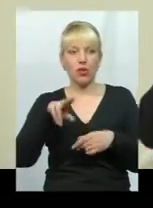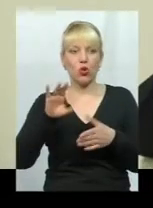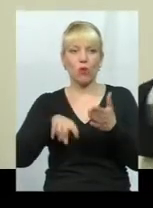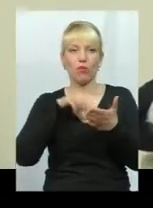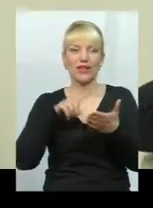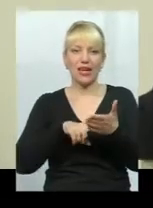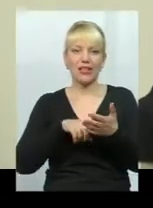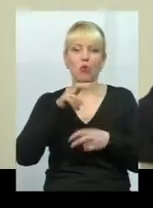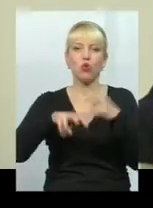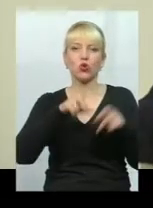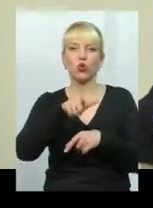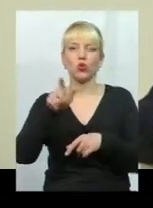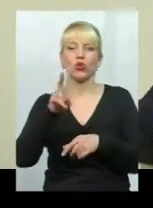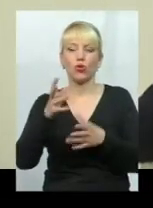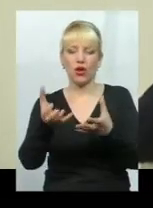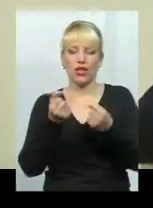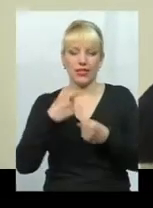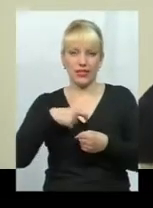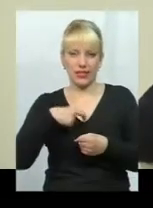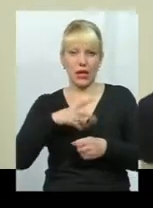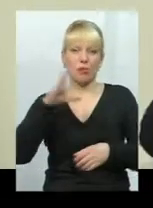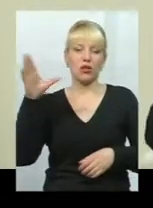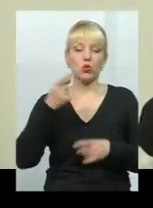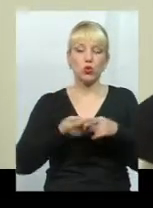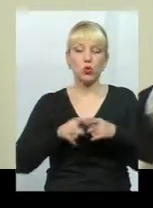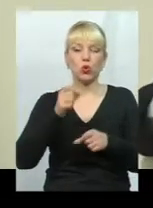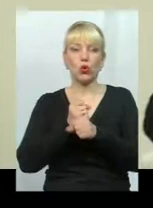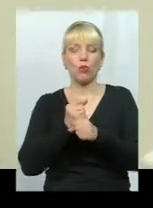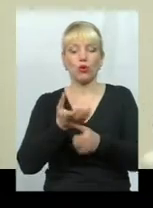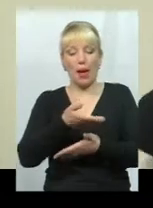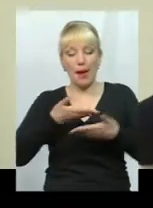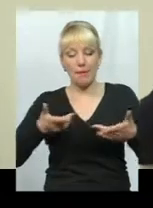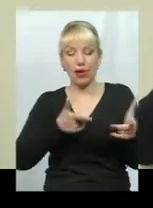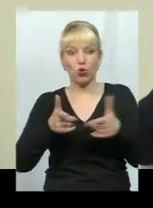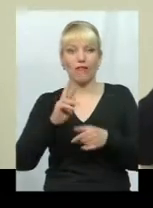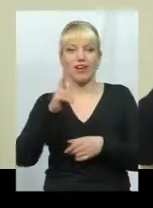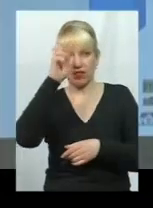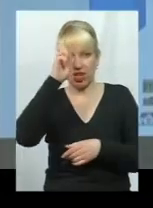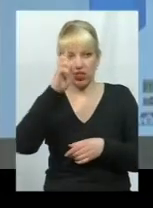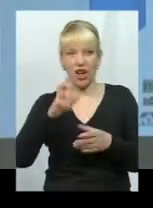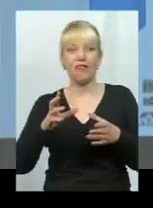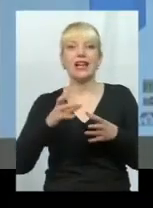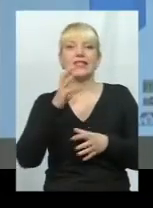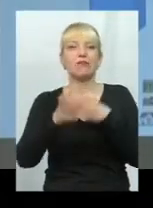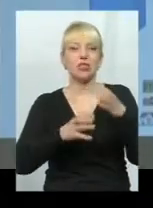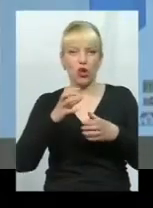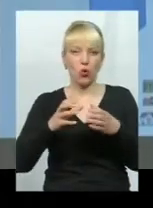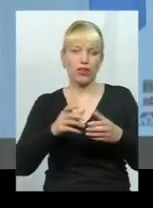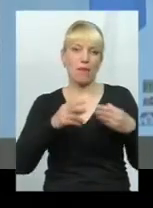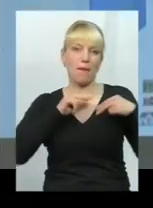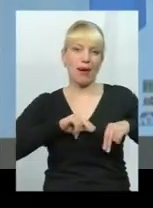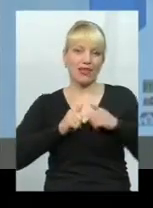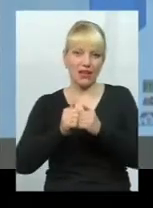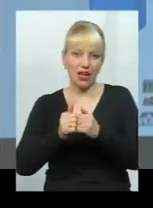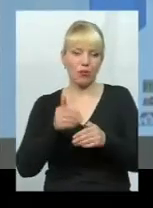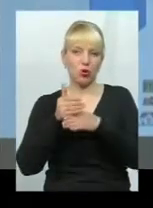пошуку людей, які можуть брати на себе цю роботу, а ми готові як держава і разом з міжнародними партнерами допомагати. Тому що коли